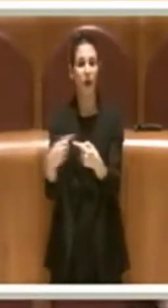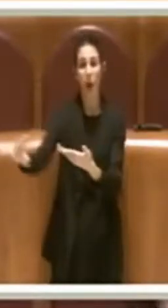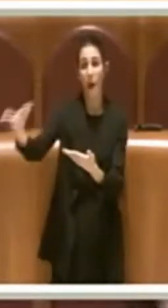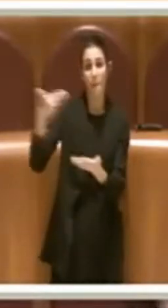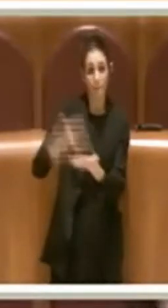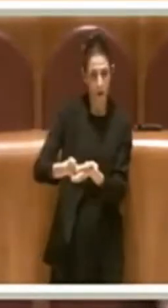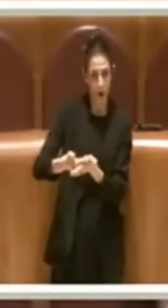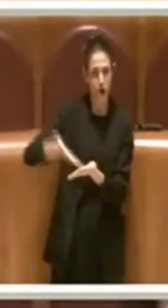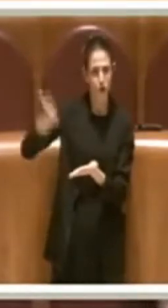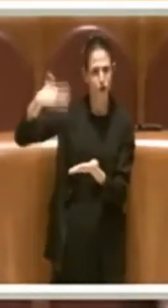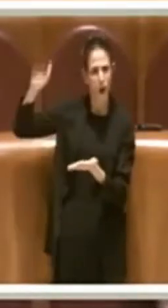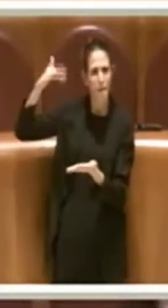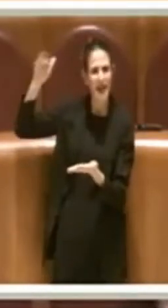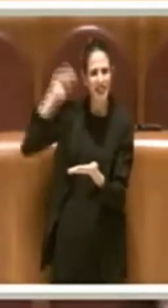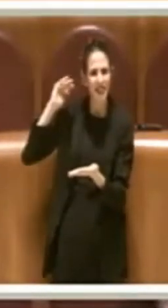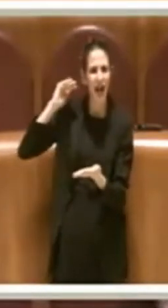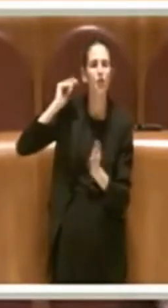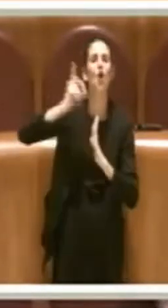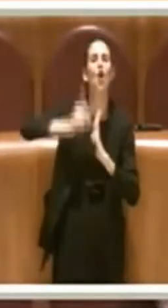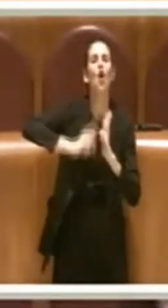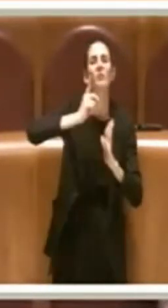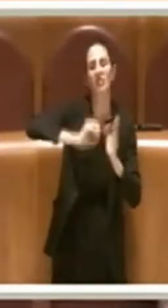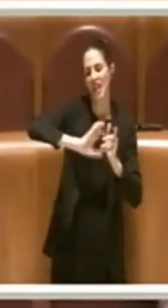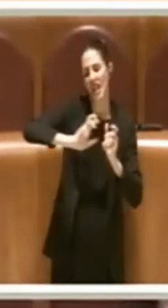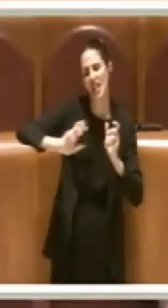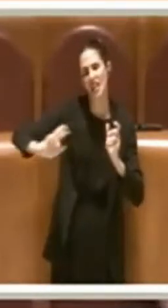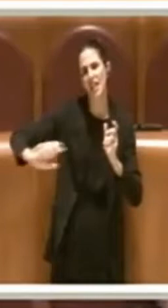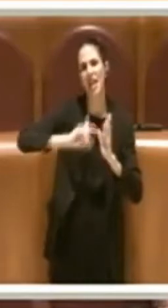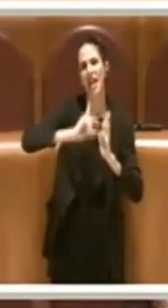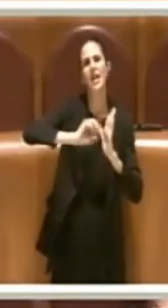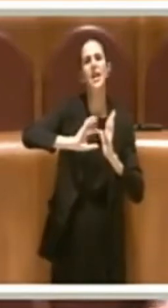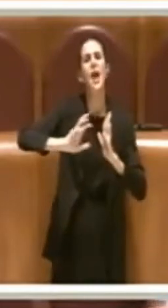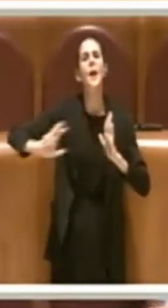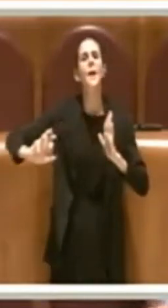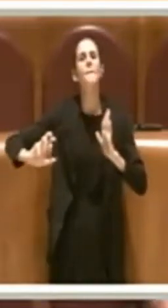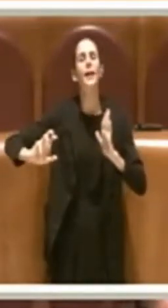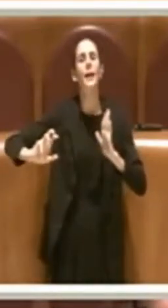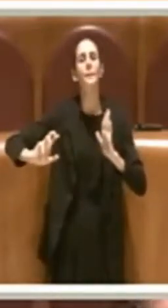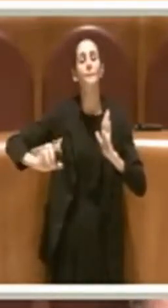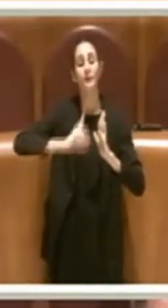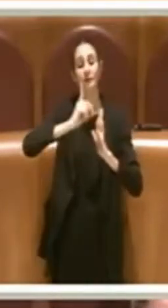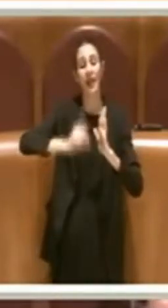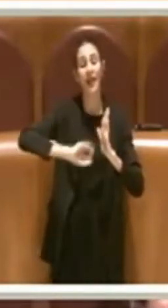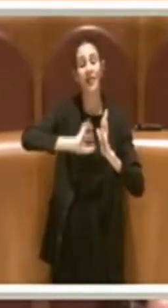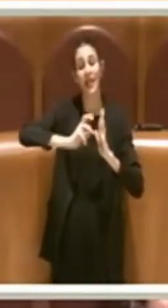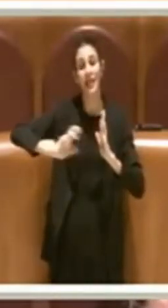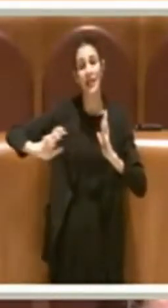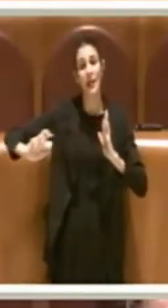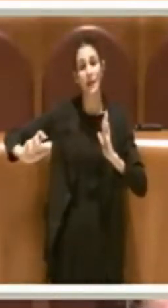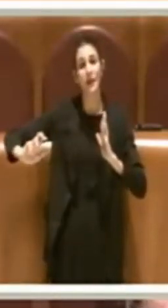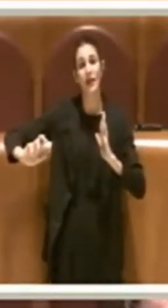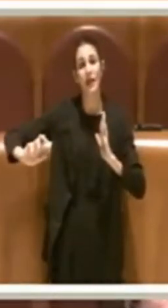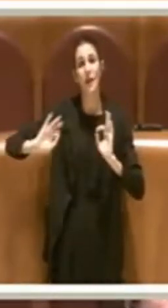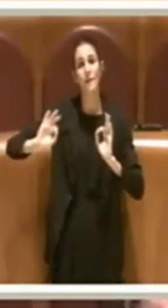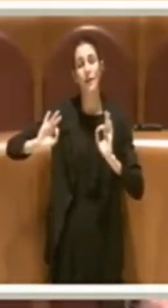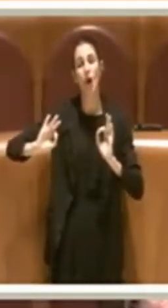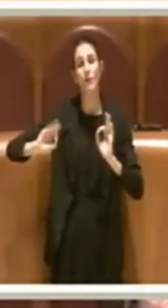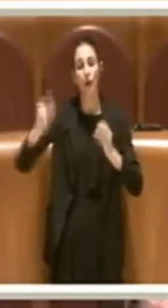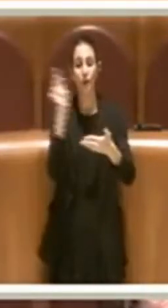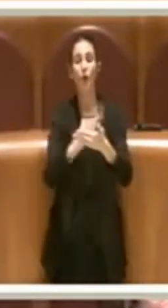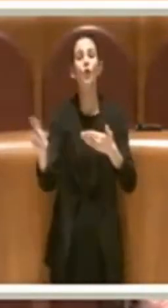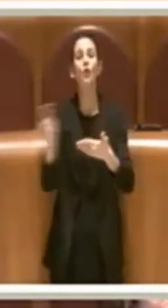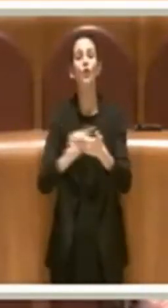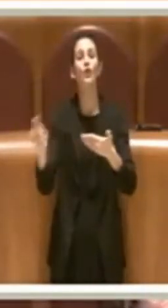nel passato delle delibere o delle delibere di indirizzo che davano appunto il mandato agli uffici di